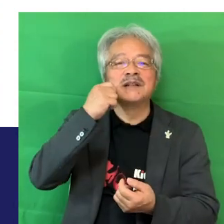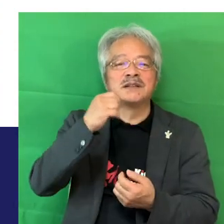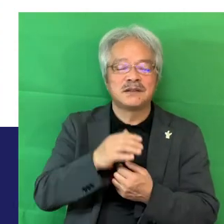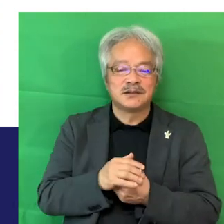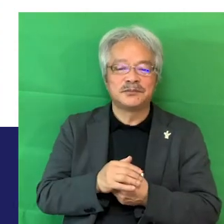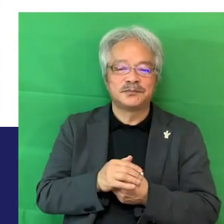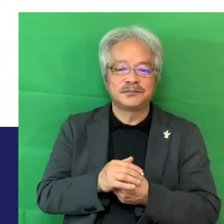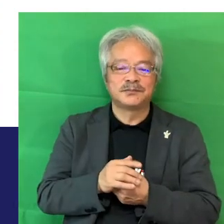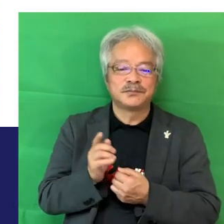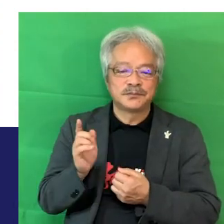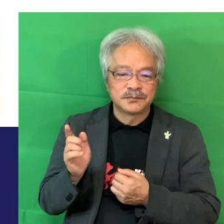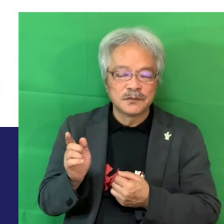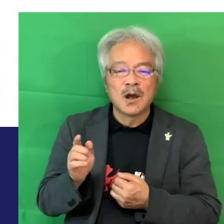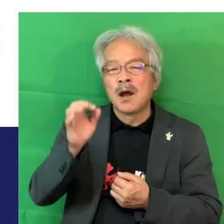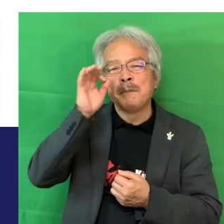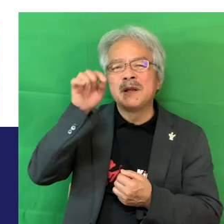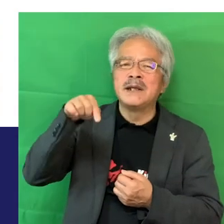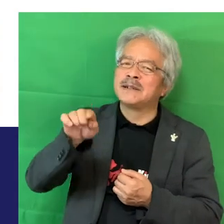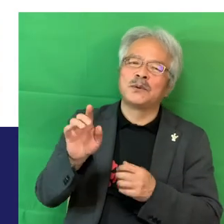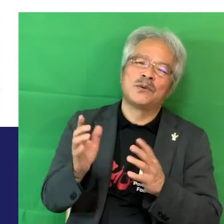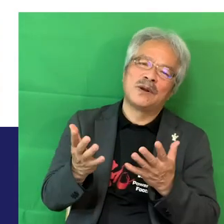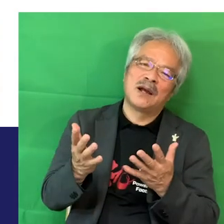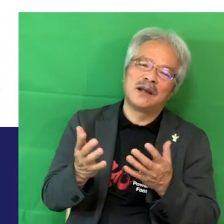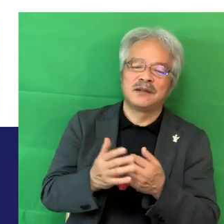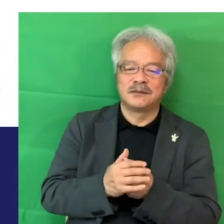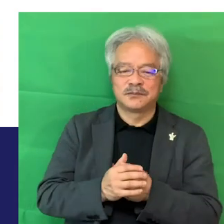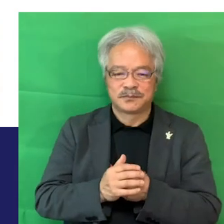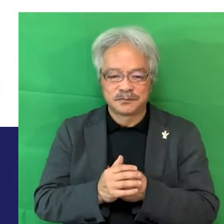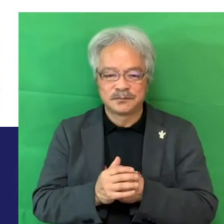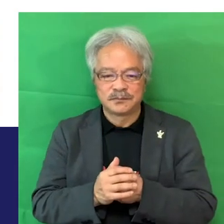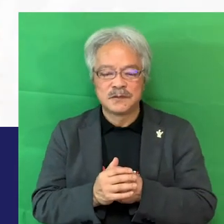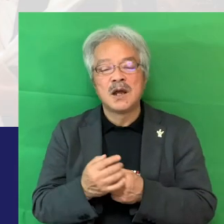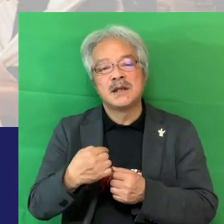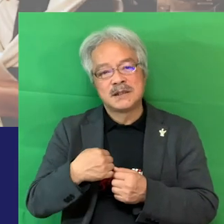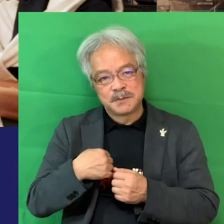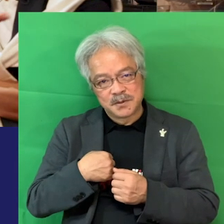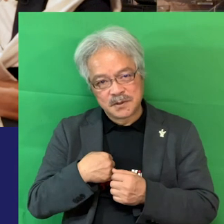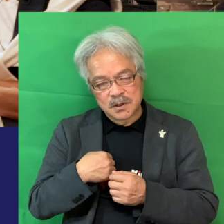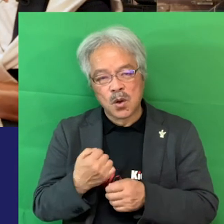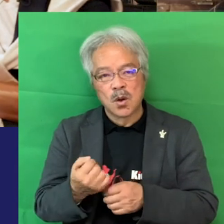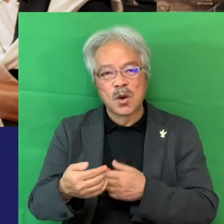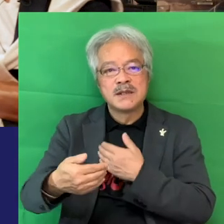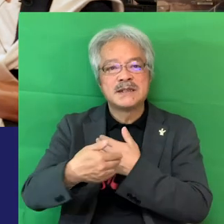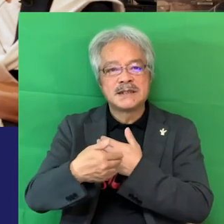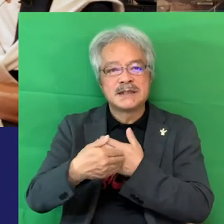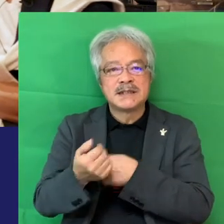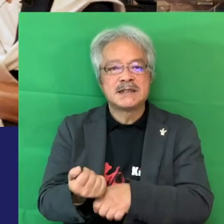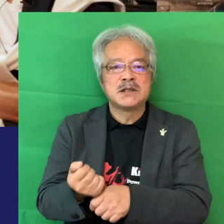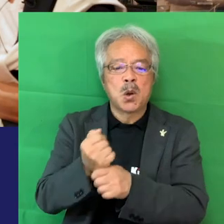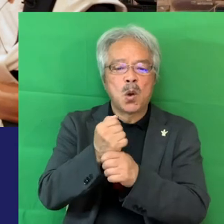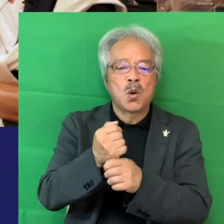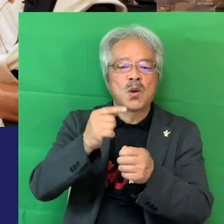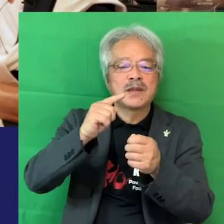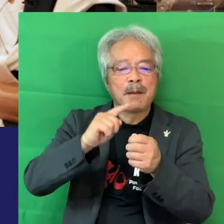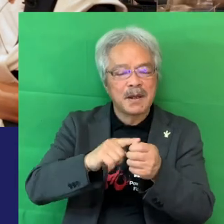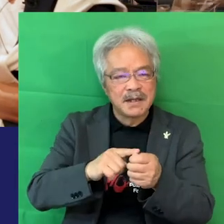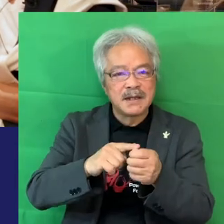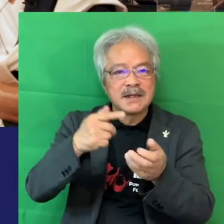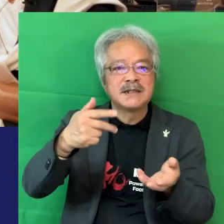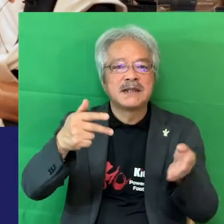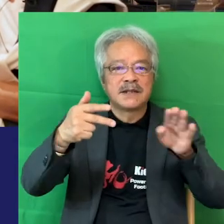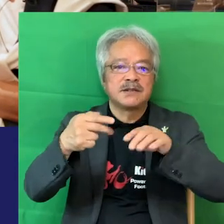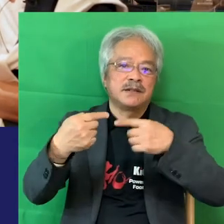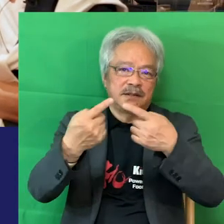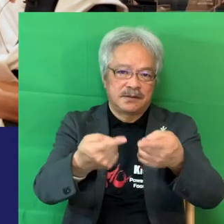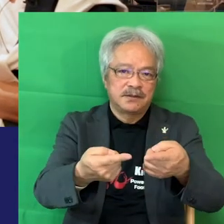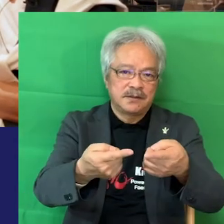見に行ったことないまあその自分の治療のためにリビレのために施設に行くんですけどその施設がやっぱ